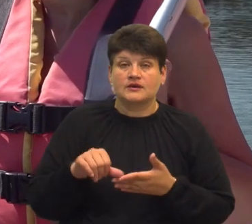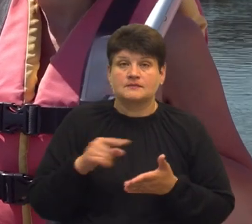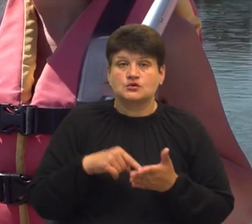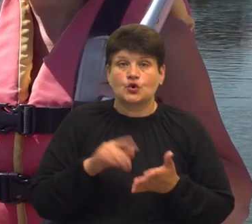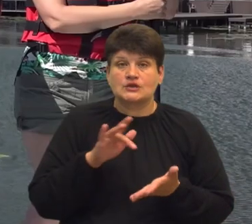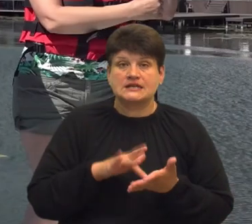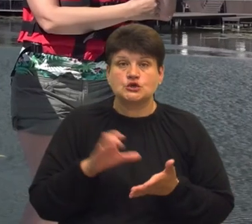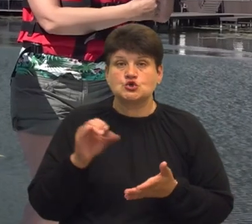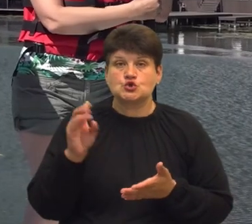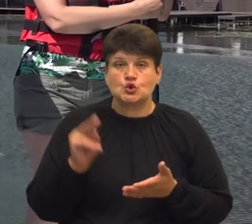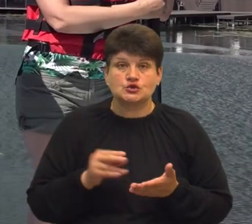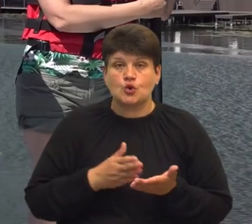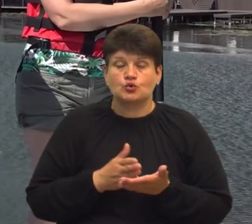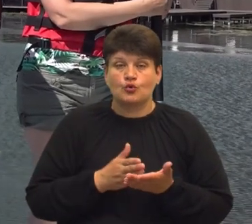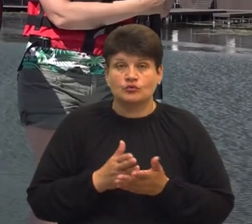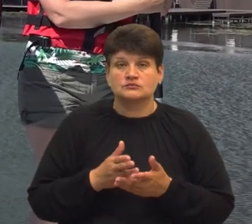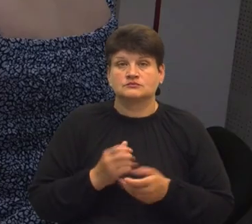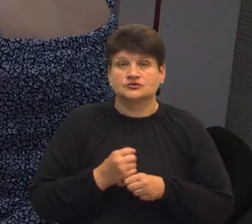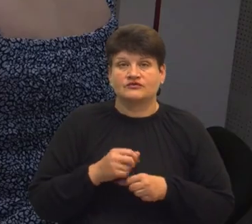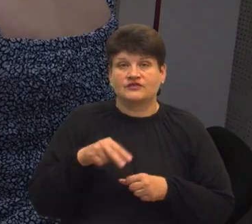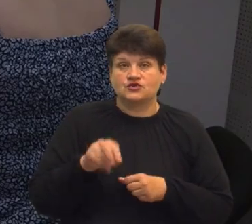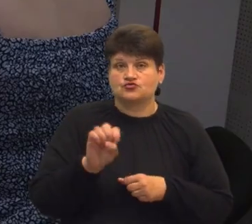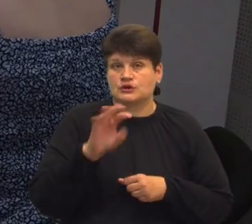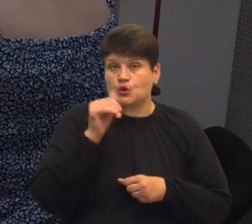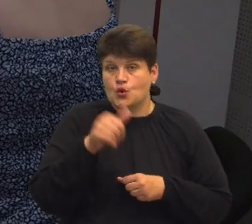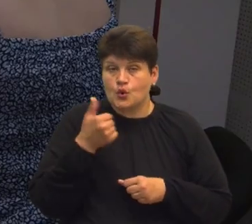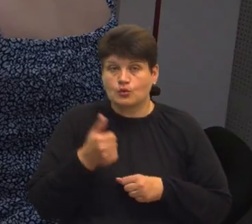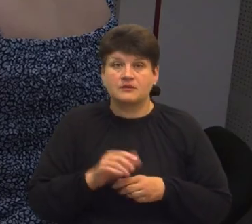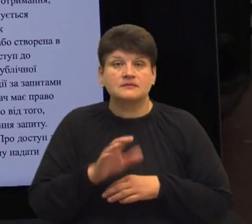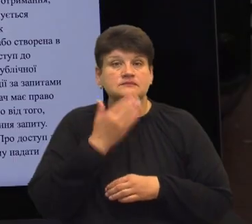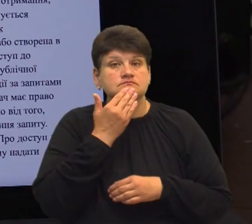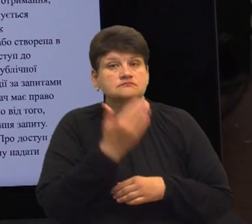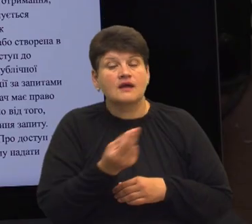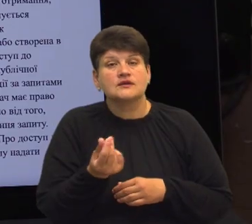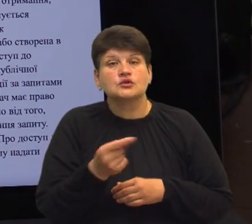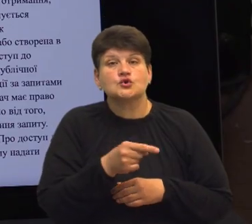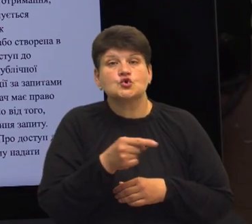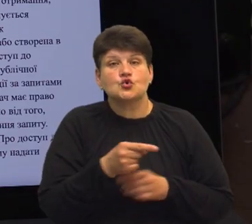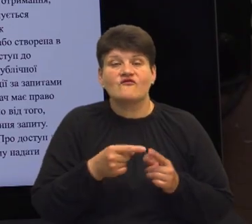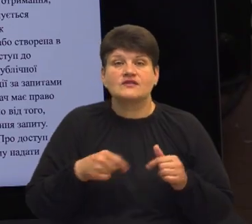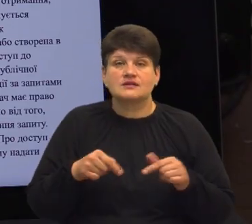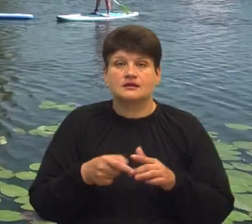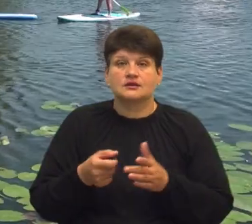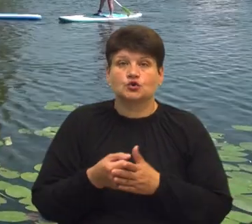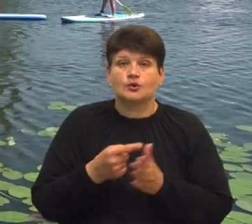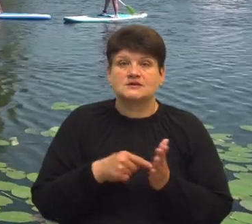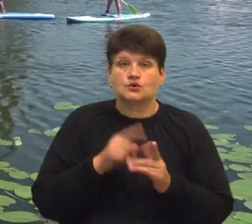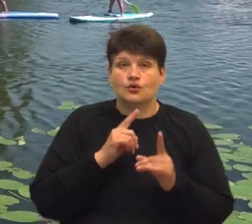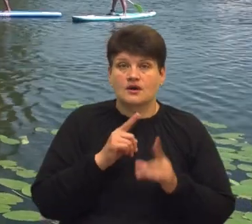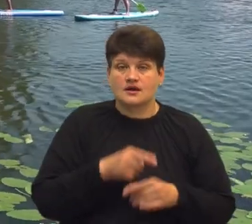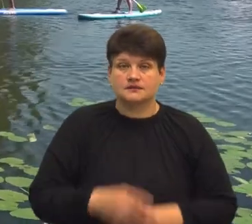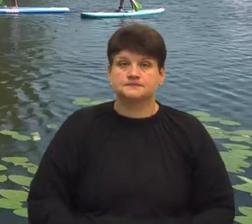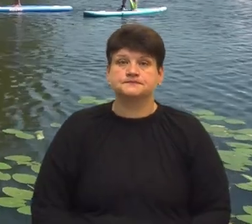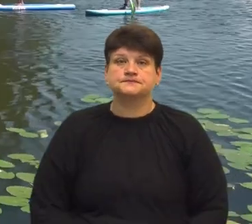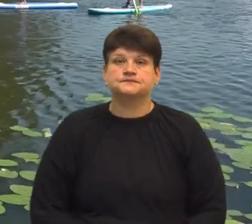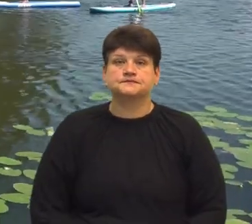соцобслуговування дії з 2014 року. Ми відправили запит про фінансування цього відділення до міської ради. Тетяна Панченко,